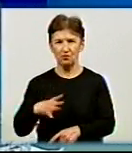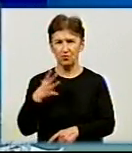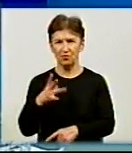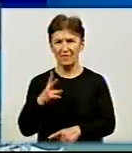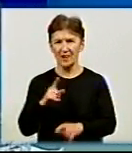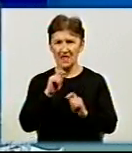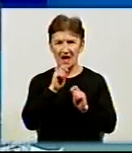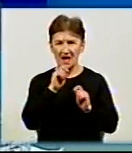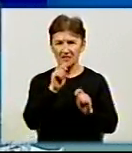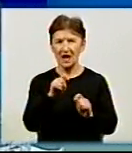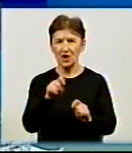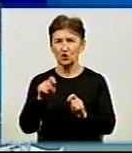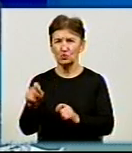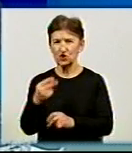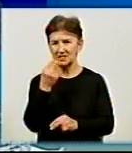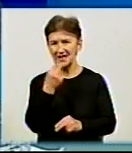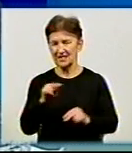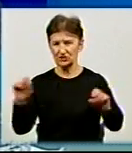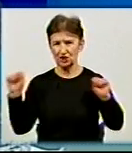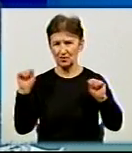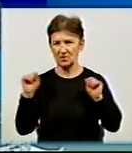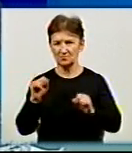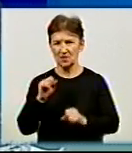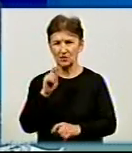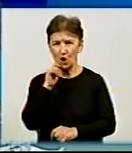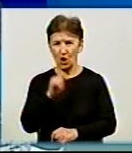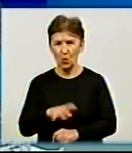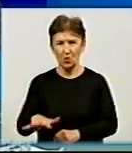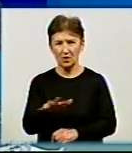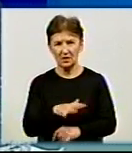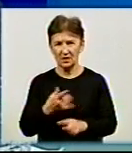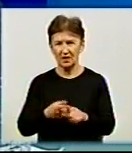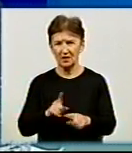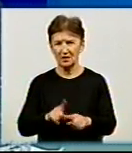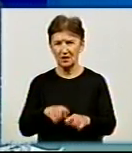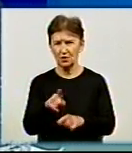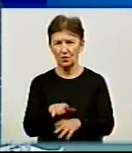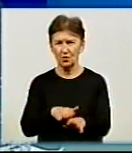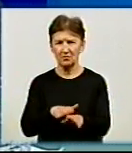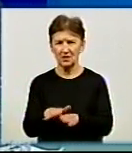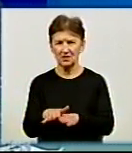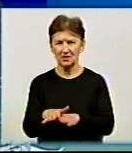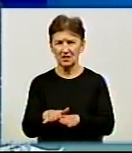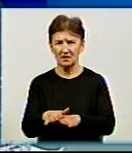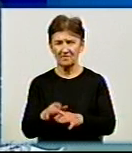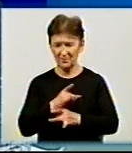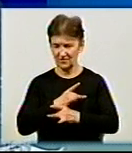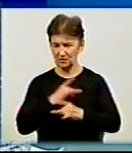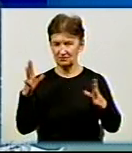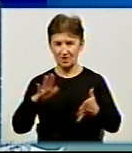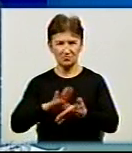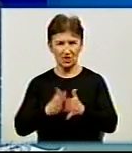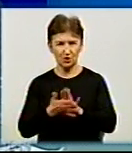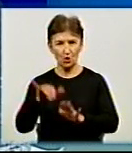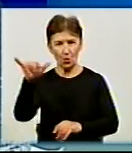церемонії нагородження найкращих спортсменів країни, які проводяться в урочистій обстановці у Києві. Це